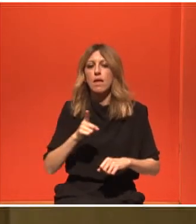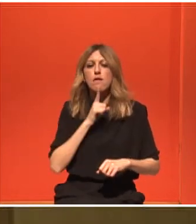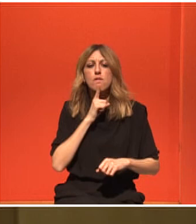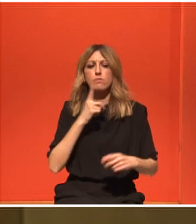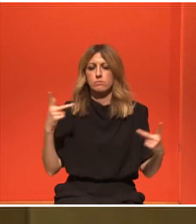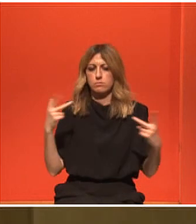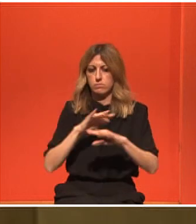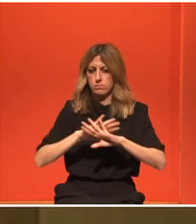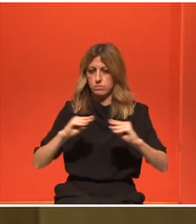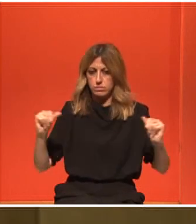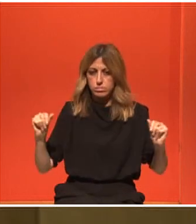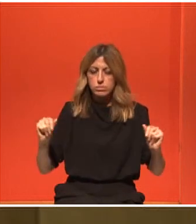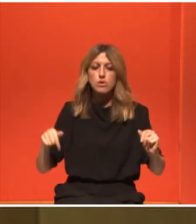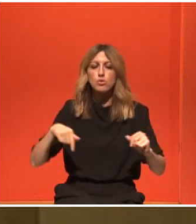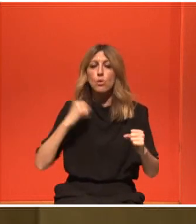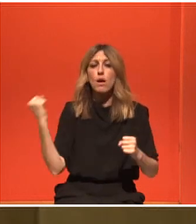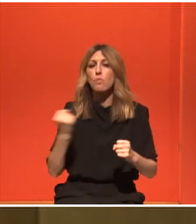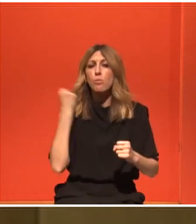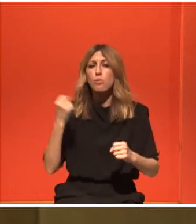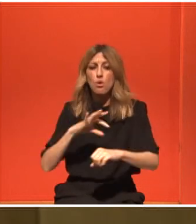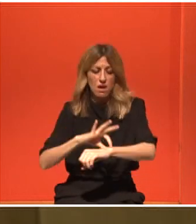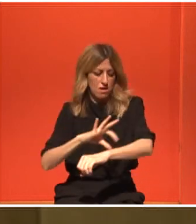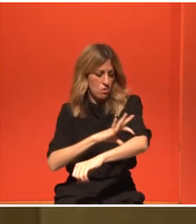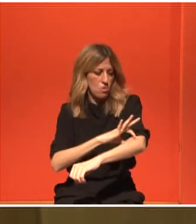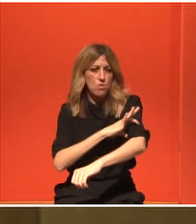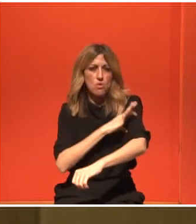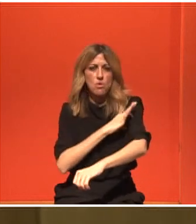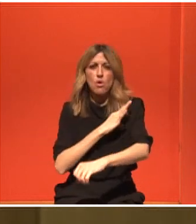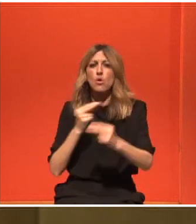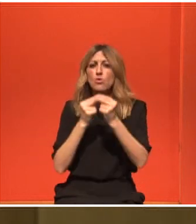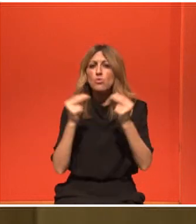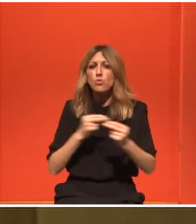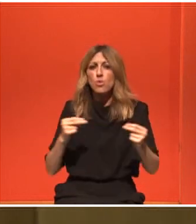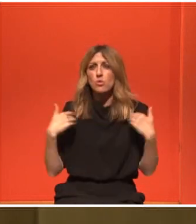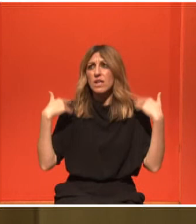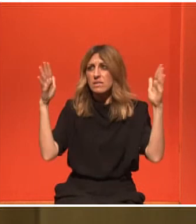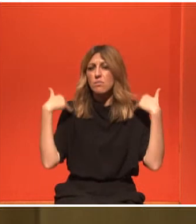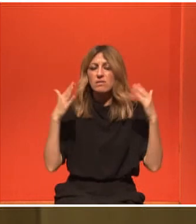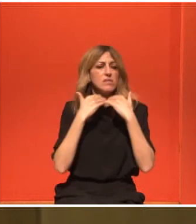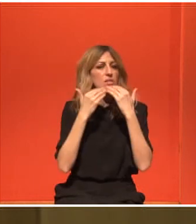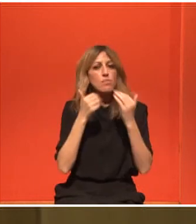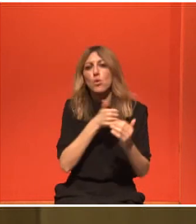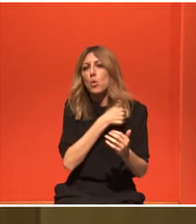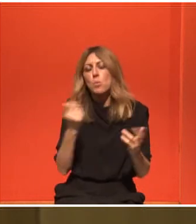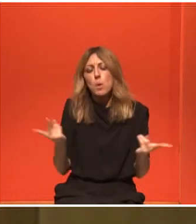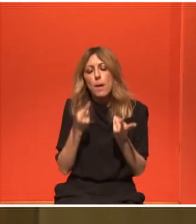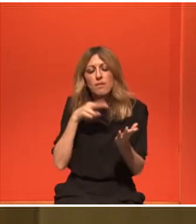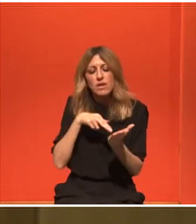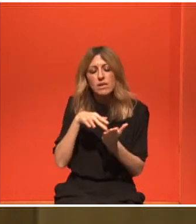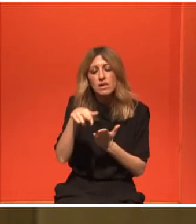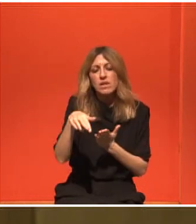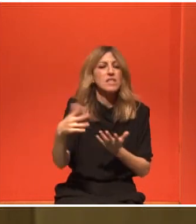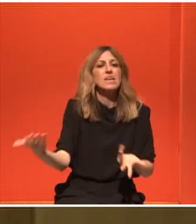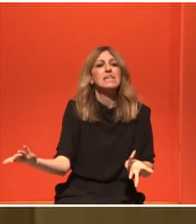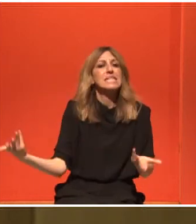πόνους σαθρώς και δυσκαμψία, γεγονός που καθιστά επίπονη την έντονη άσκωση και αρκούμε σε χαλαρό περπάτημα. Τι προτείνεται και αν μπορούμε να επαναλάβουμε το μοτίβο άσκηση που